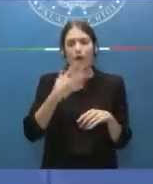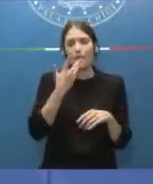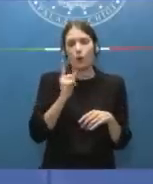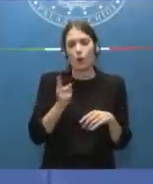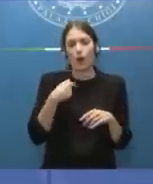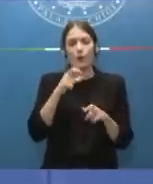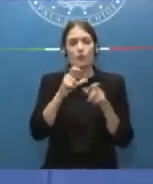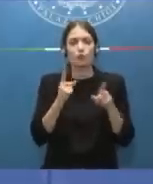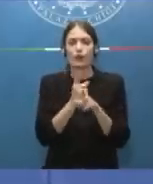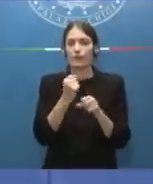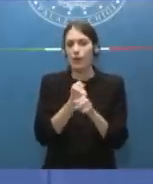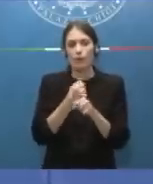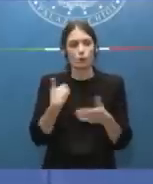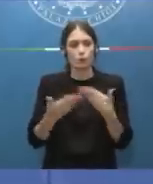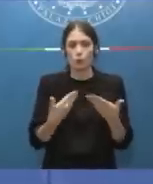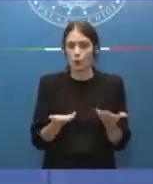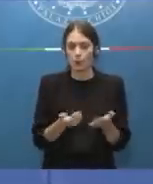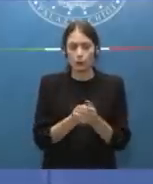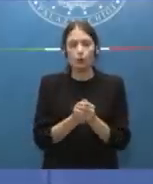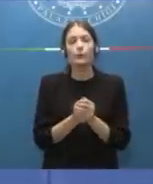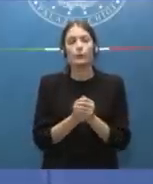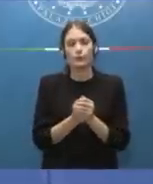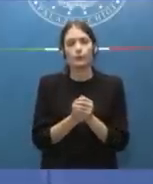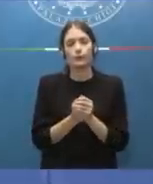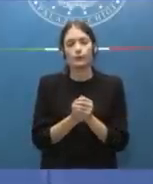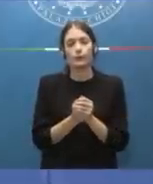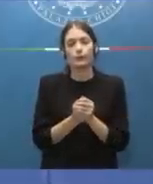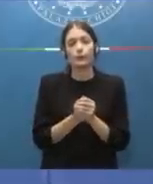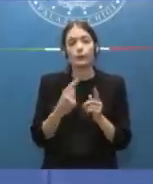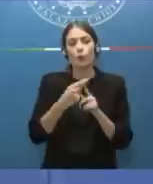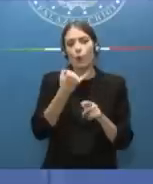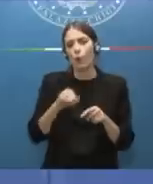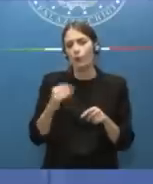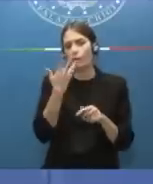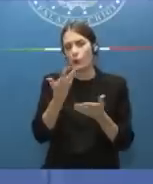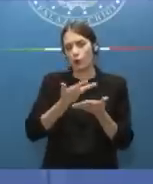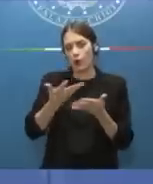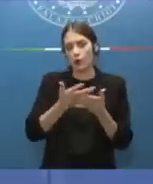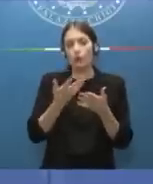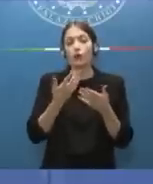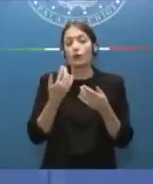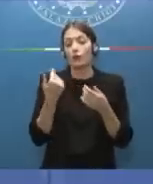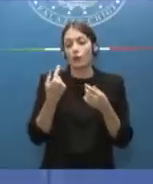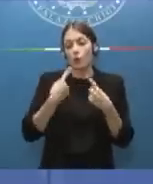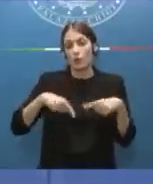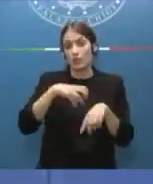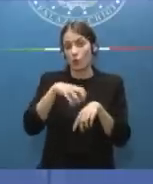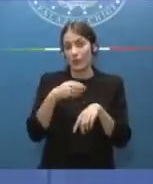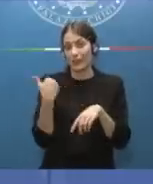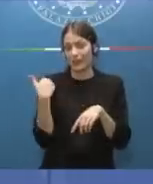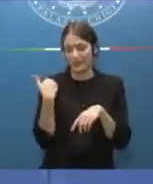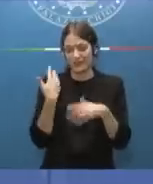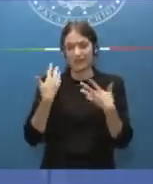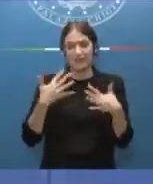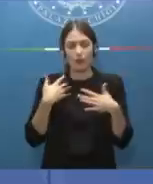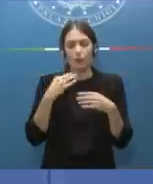operative e al lavoro e l'ultima cosa che vi devo raccontare di questo Consiglio dei Ministri è che noi abbiamo aperto il